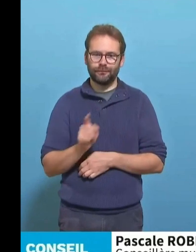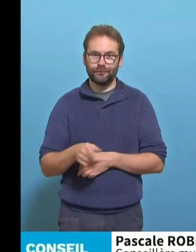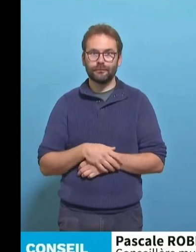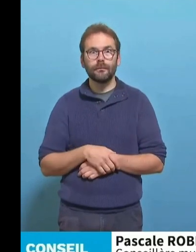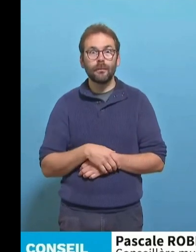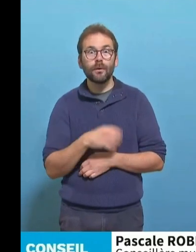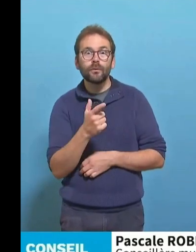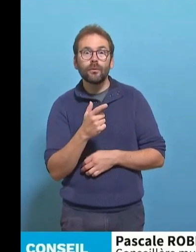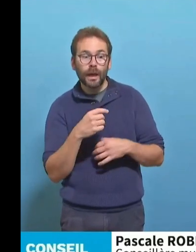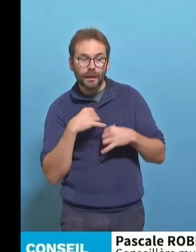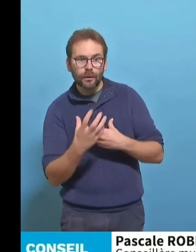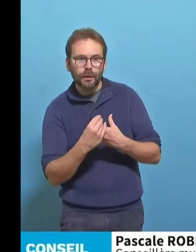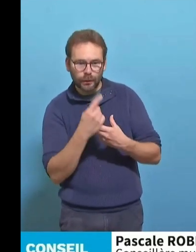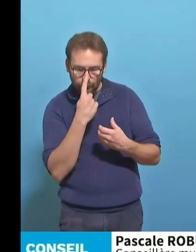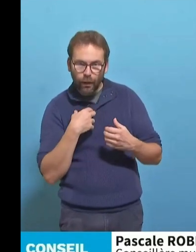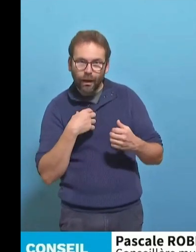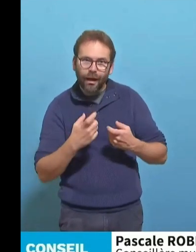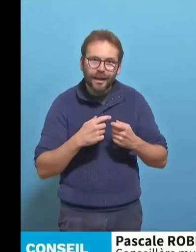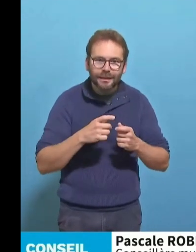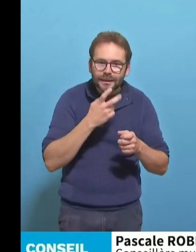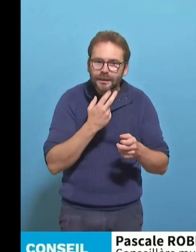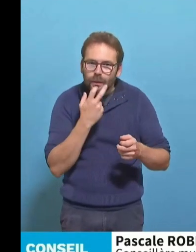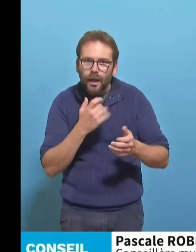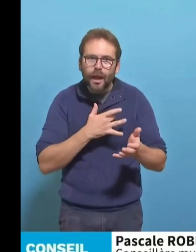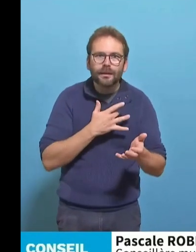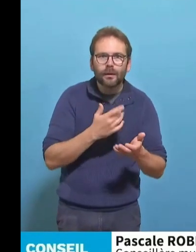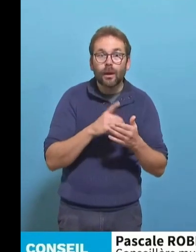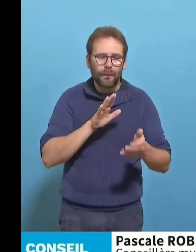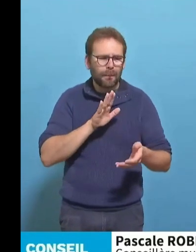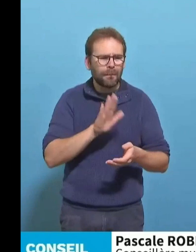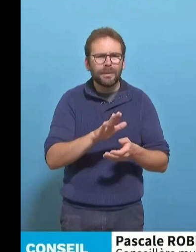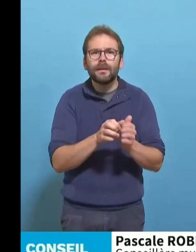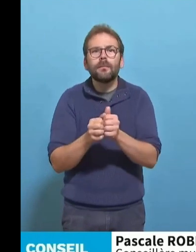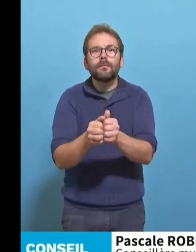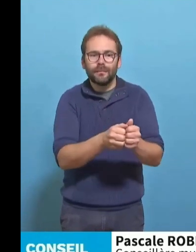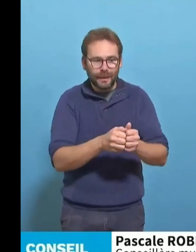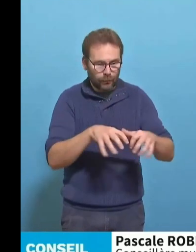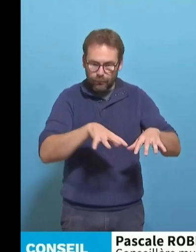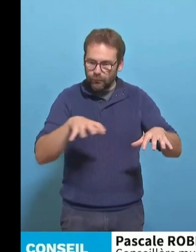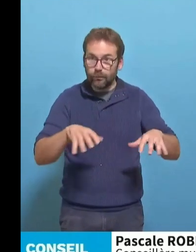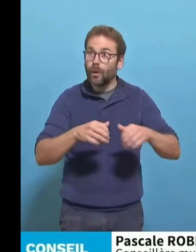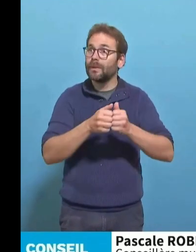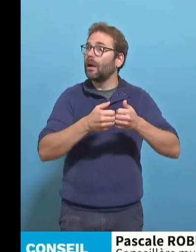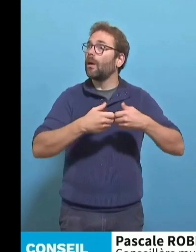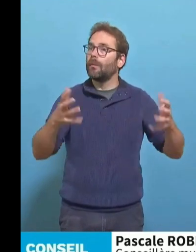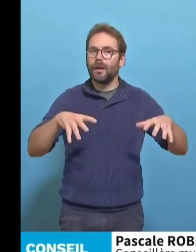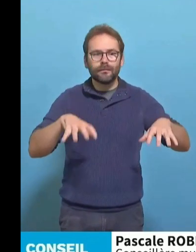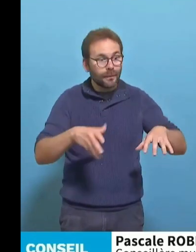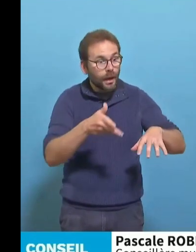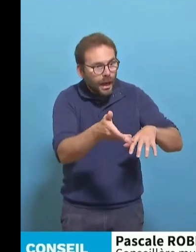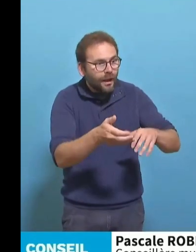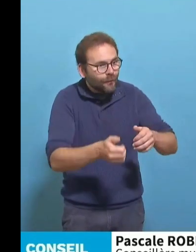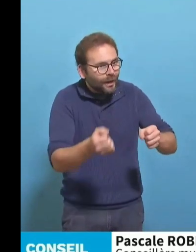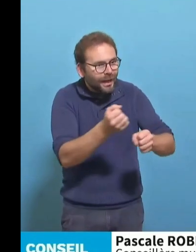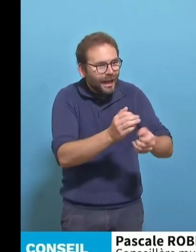exercice citoyen que celui de porter un projet relevant du bien commun, de créer une association, d'en